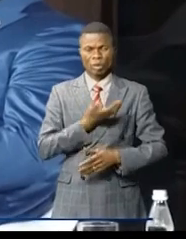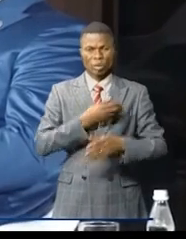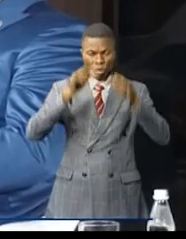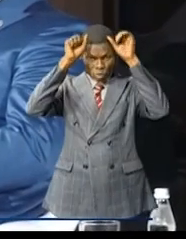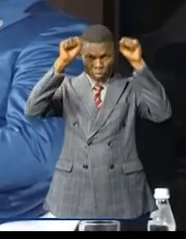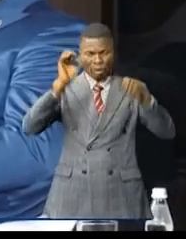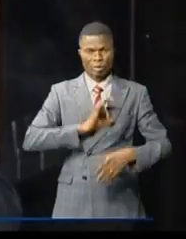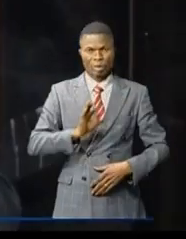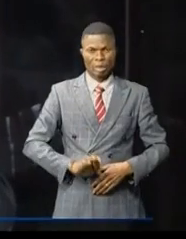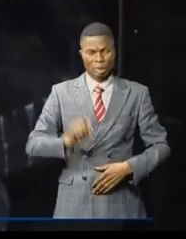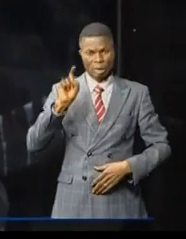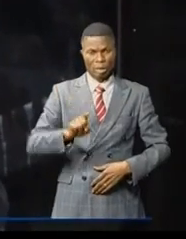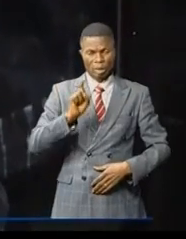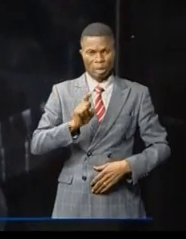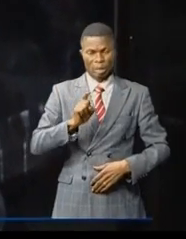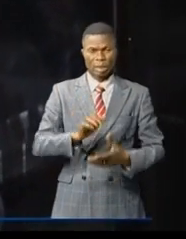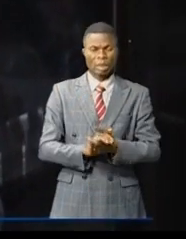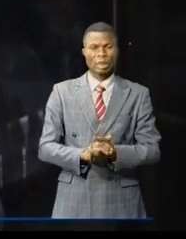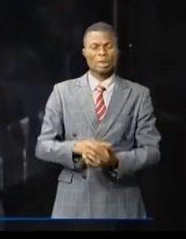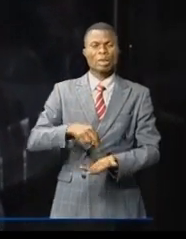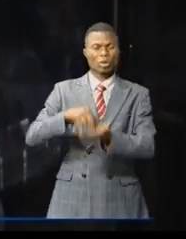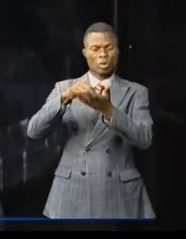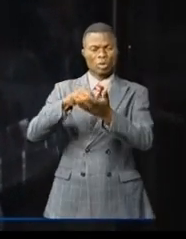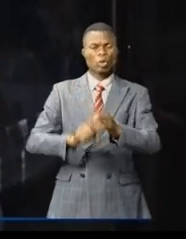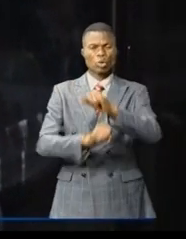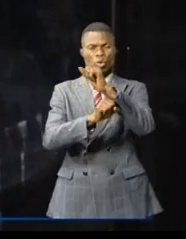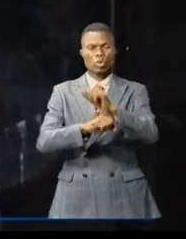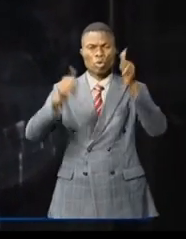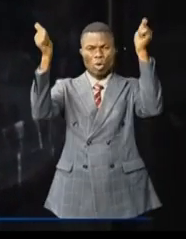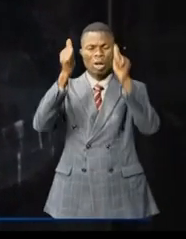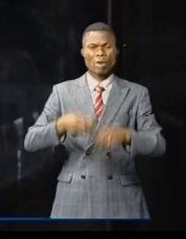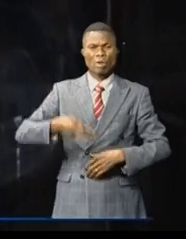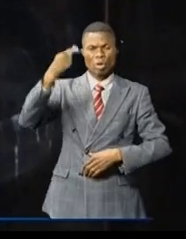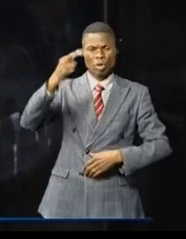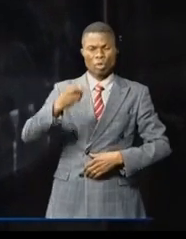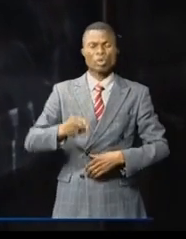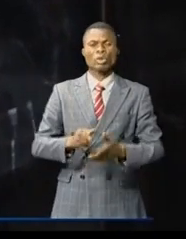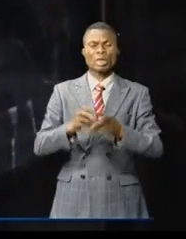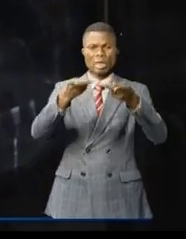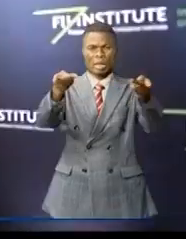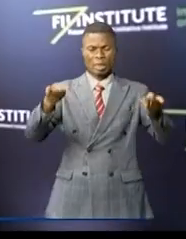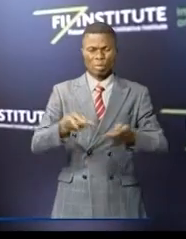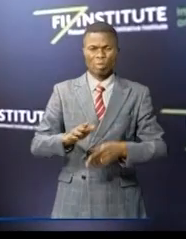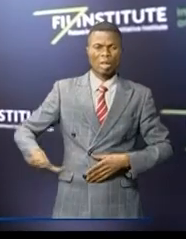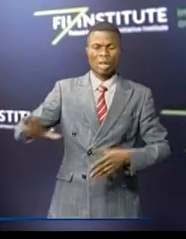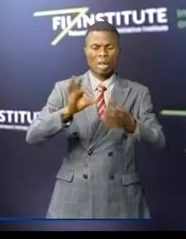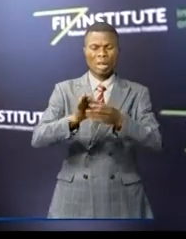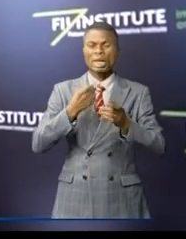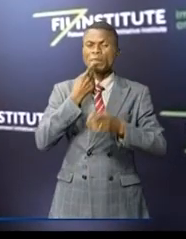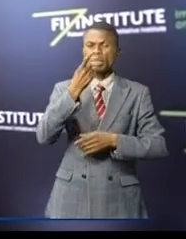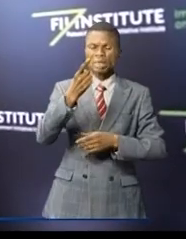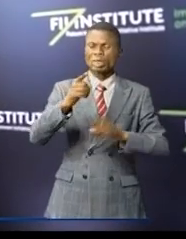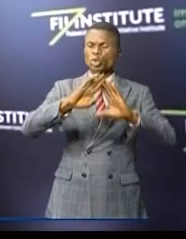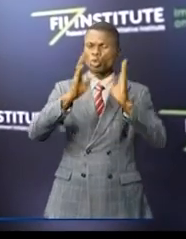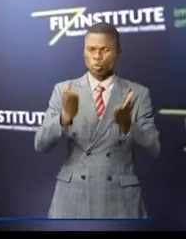Tshisekedi devra porter ce mardi l'étendard du continent africain du haut de la Tribune des Nations Unies et faire entendre la voix de ses frères